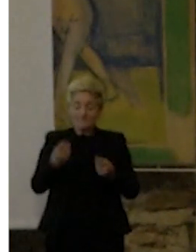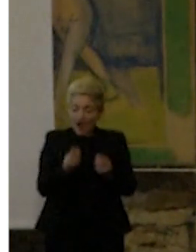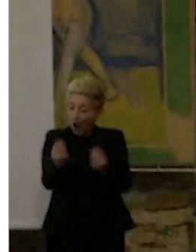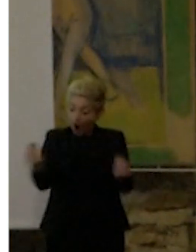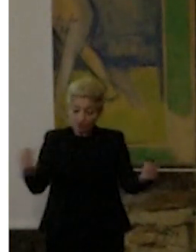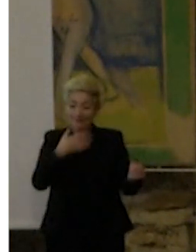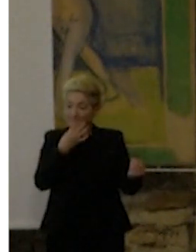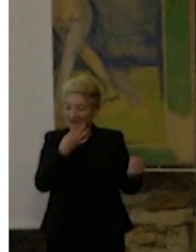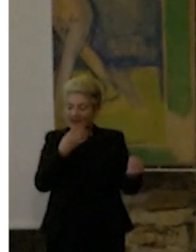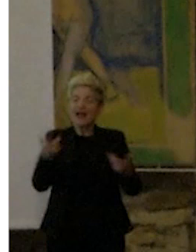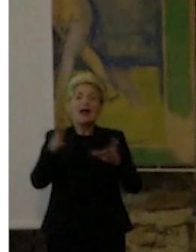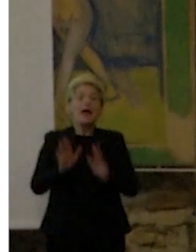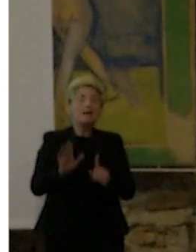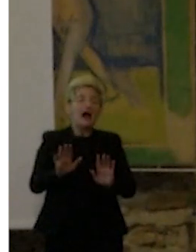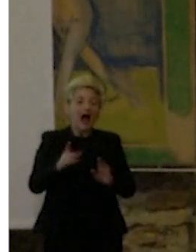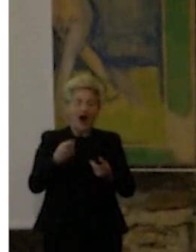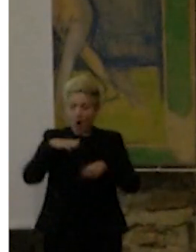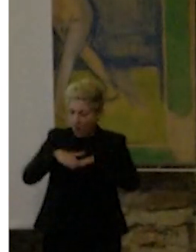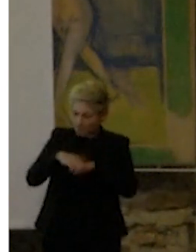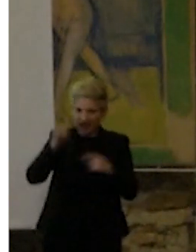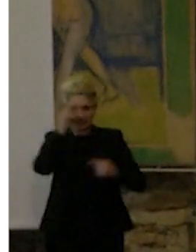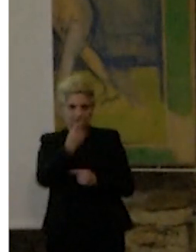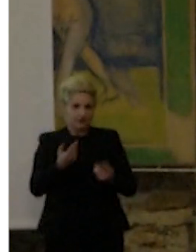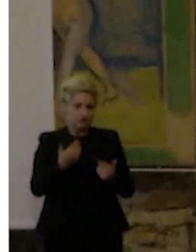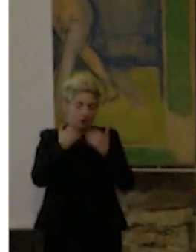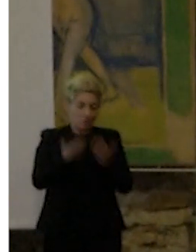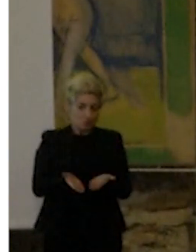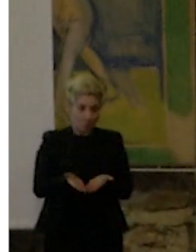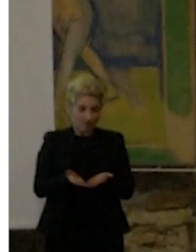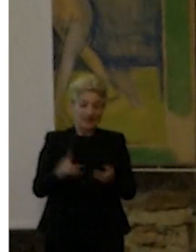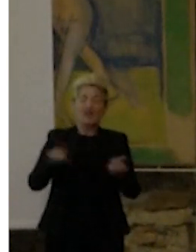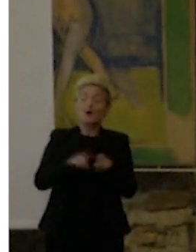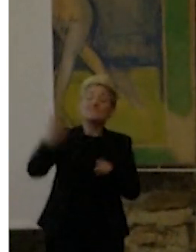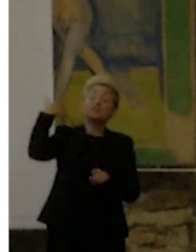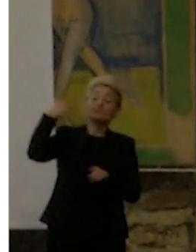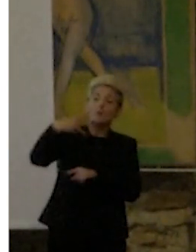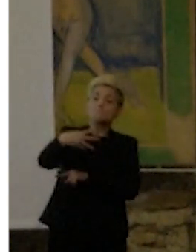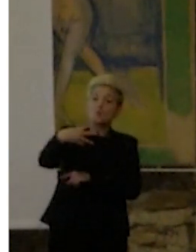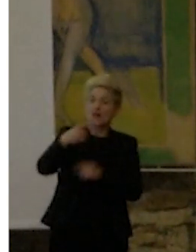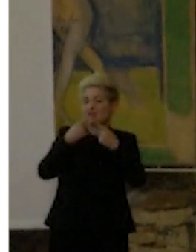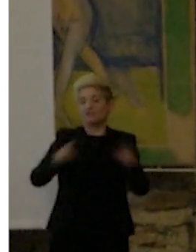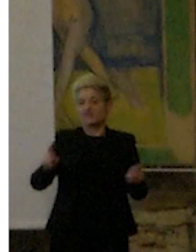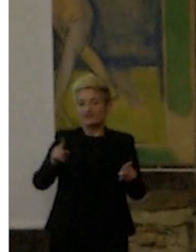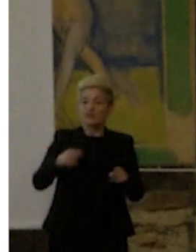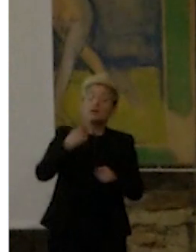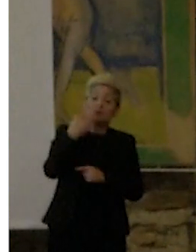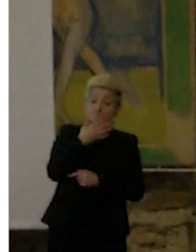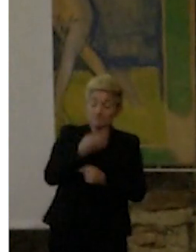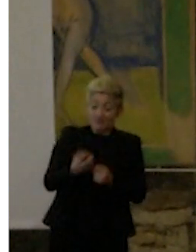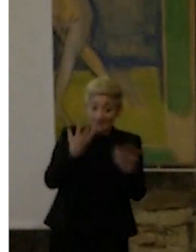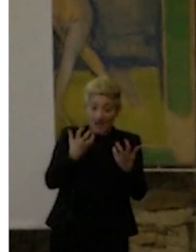tutti come Bruno Munari. Lui lavorava in un certo modo, altri oggi lavorano in un altro modo. Quindi